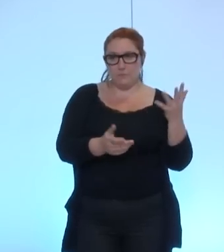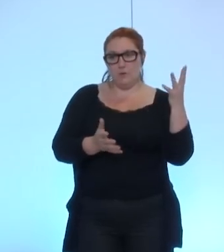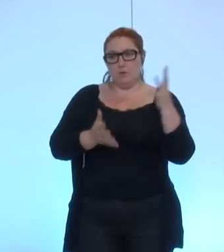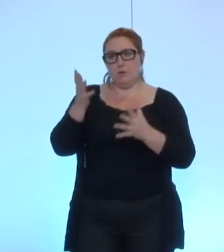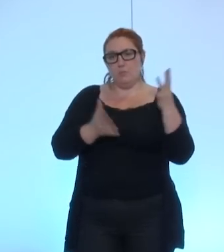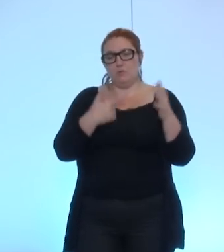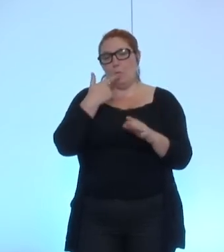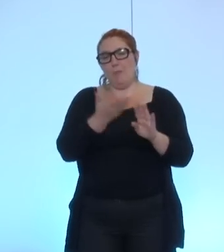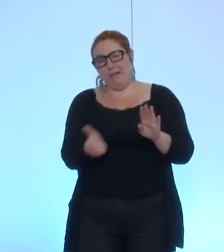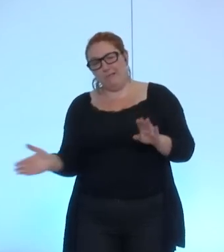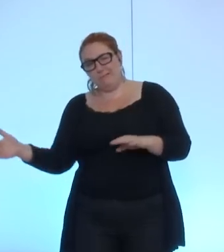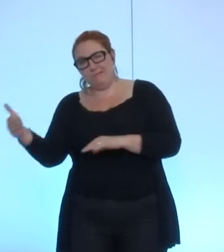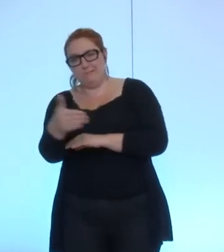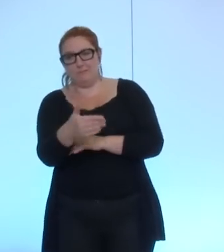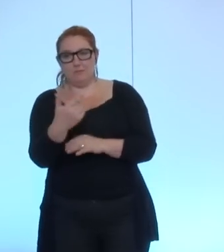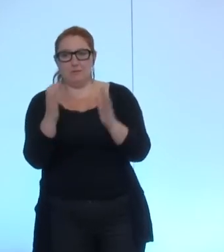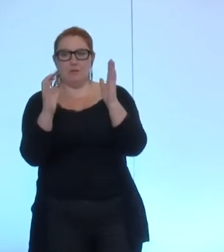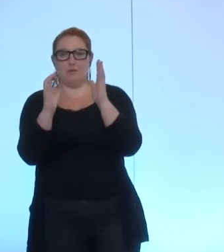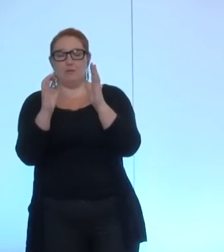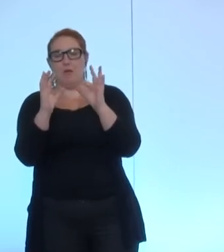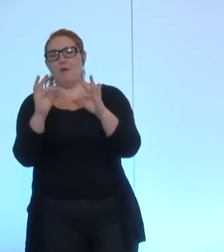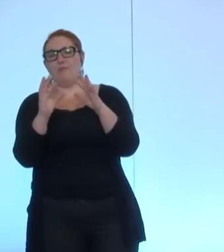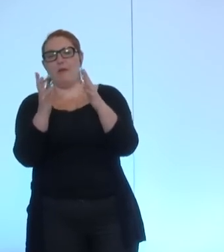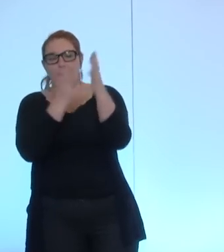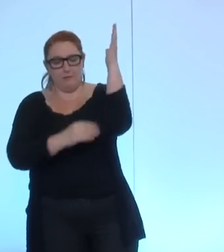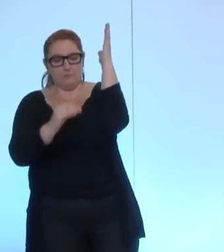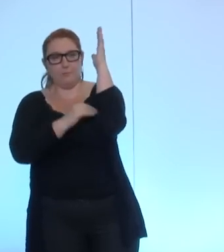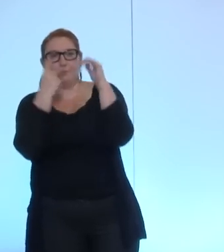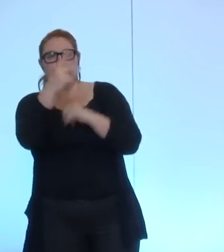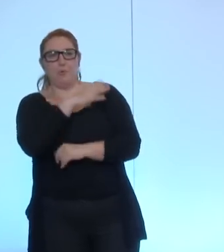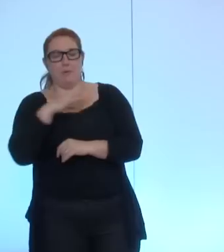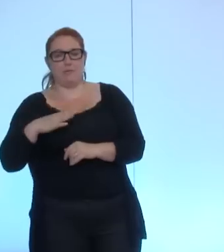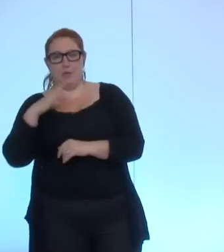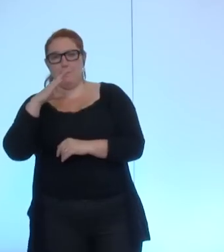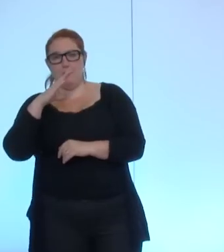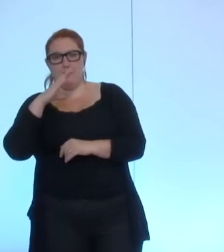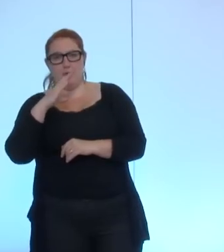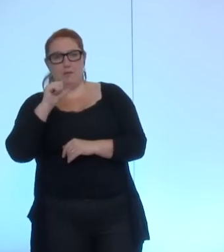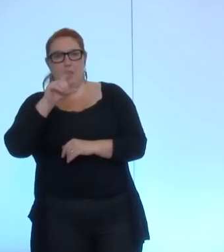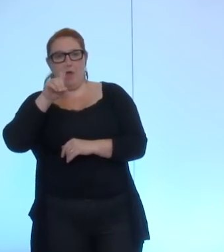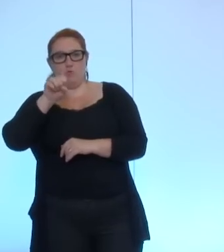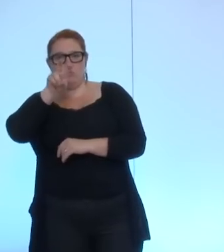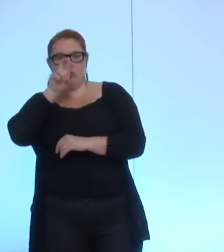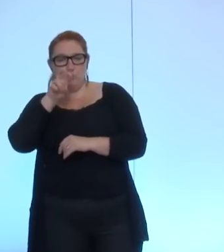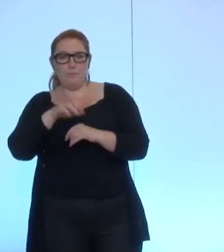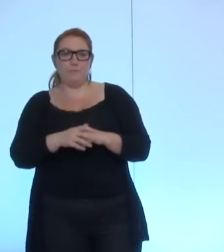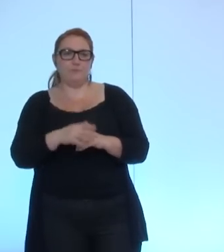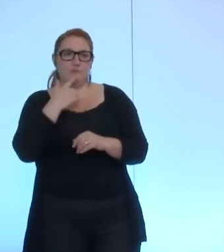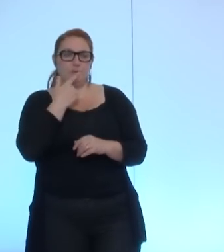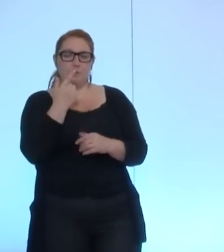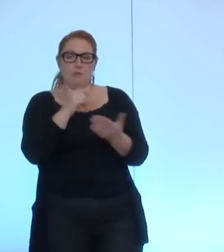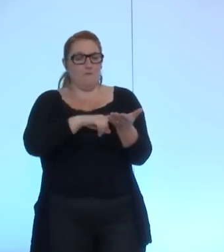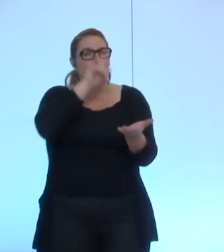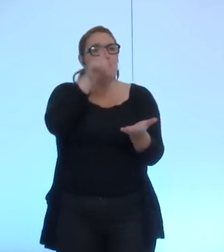vais faire un petit détour quand même par la délibération l'amendement porté par le même cadou sur le fait que l'usage de ces